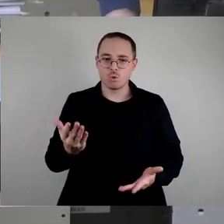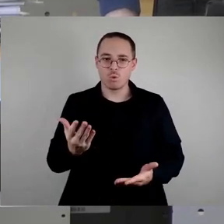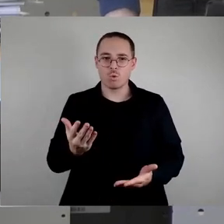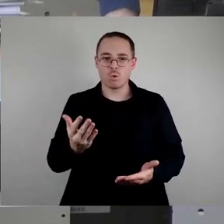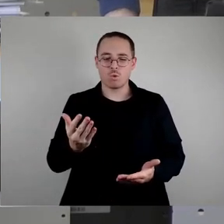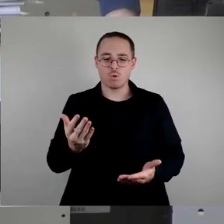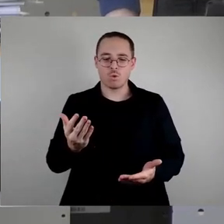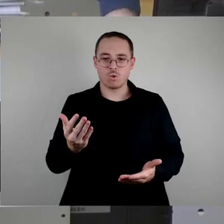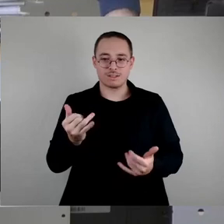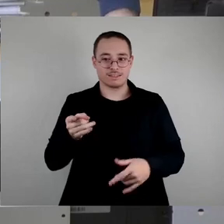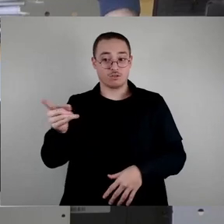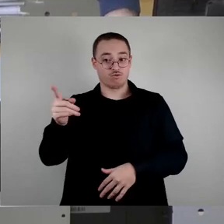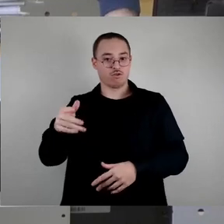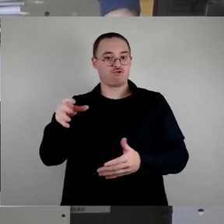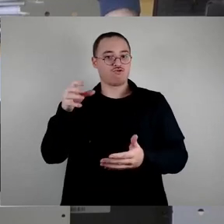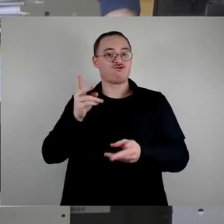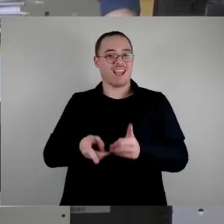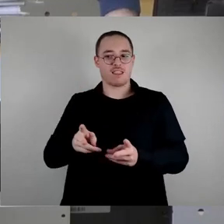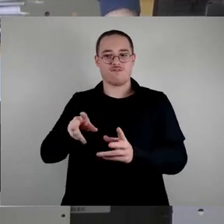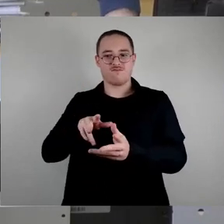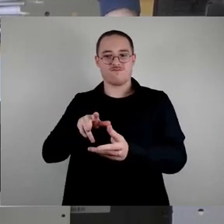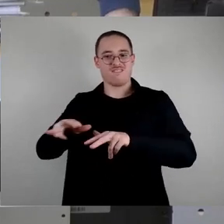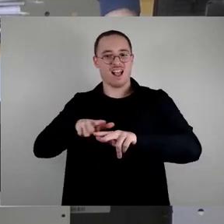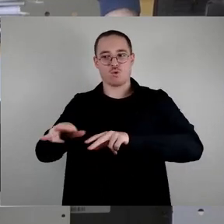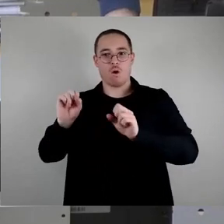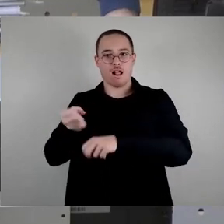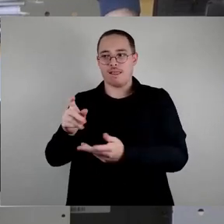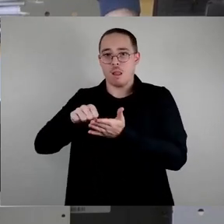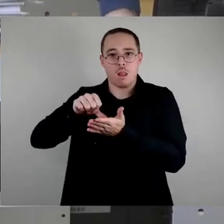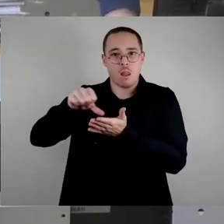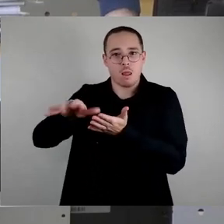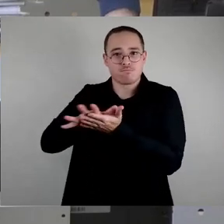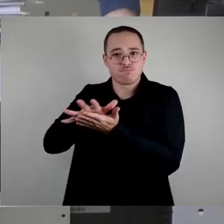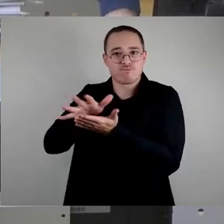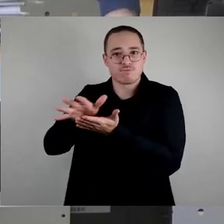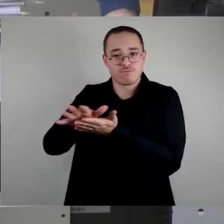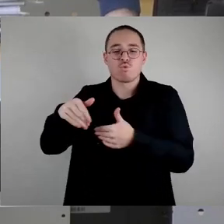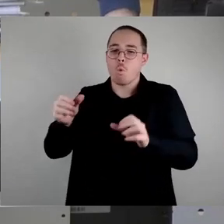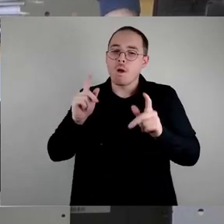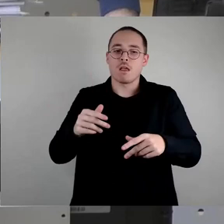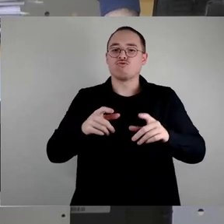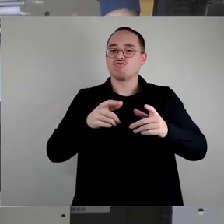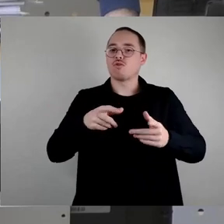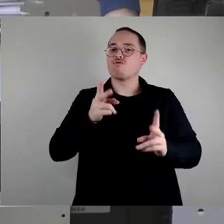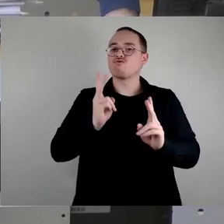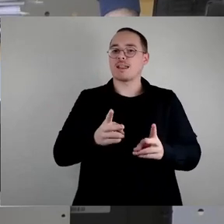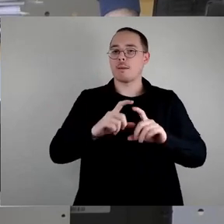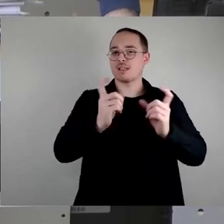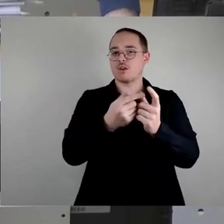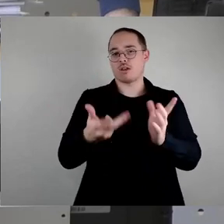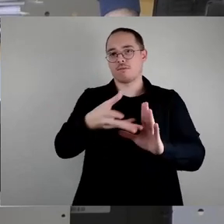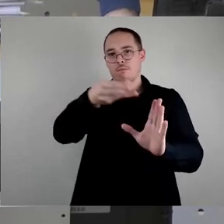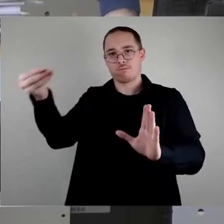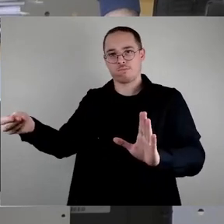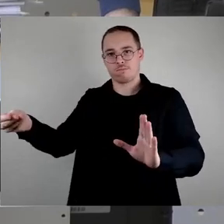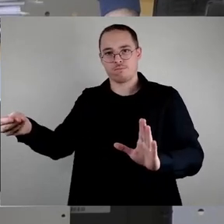bekommt, das versucht sie jetzt auf einem anderen Wege über die Stadtbezirke sich finanzieren zu lassen. Ich habe da ein gewisses Verständnis dafür, wenn ich an